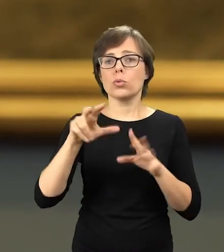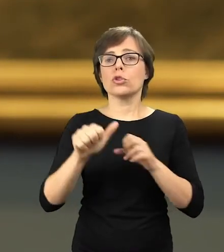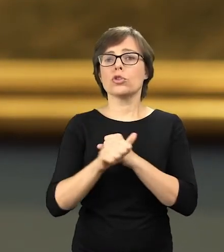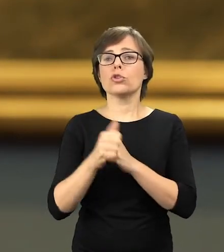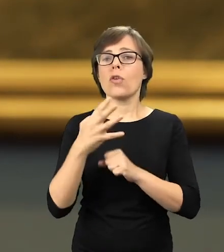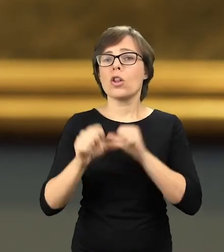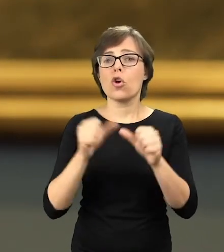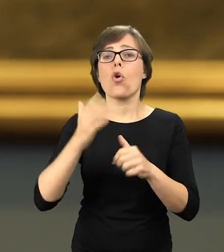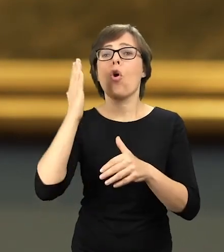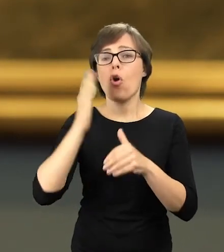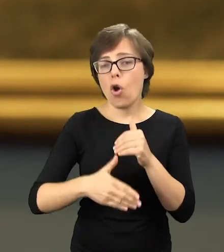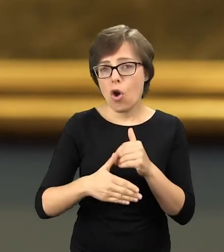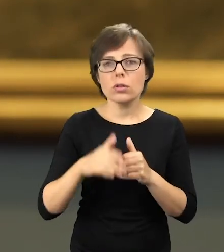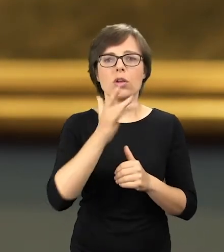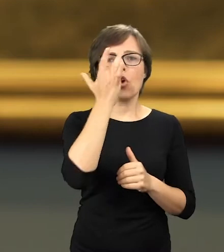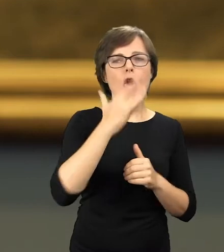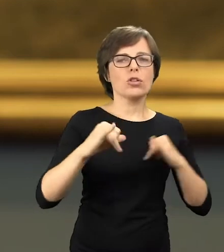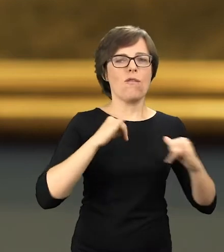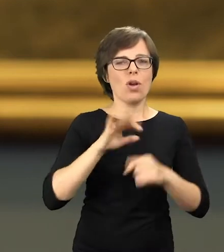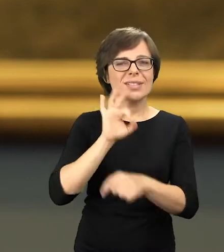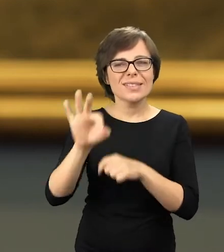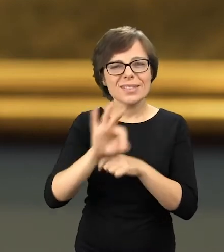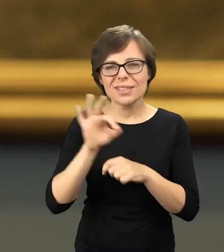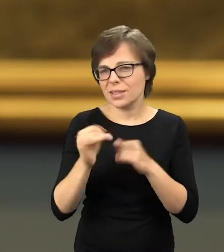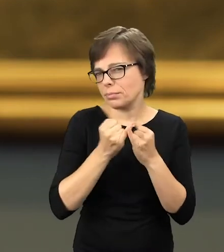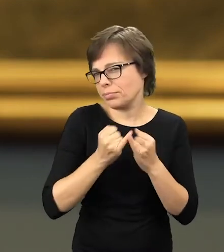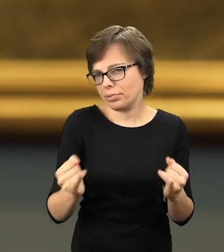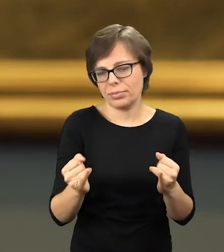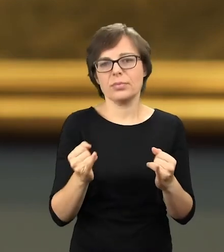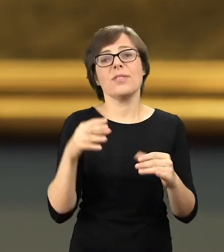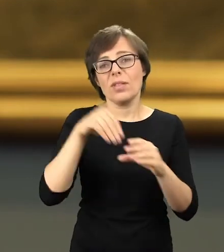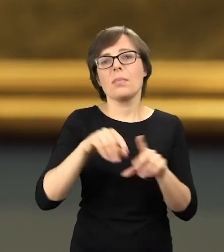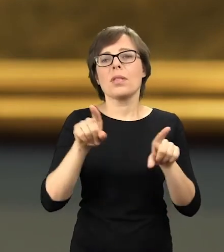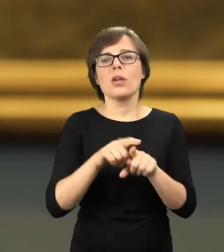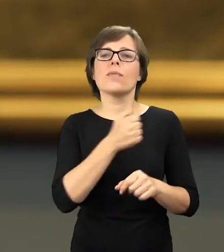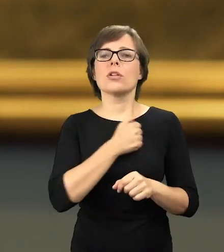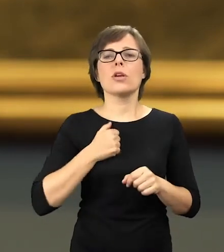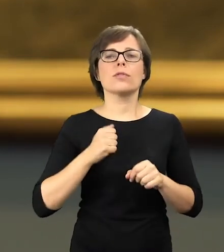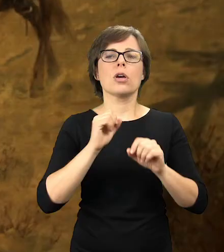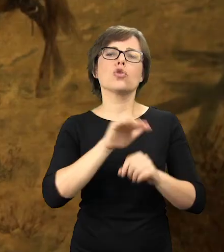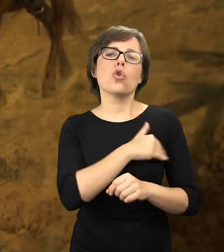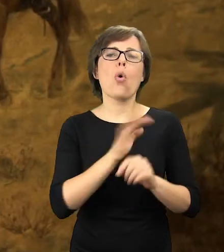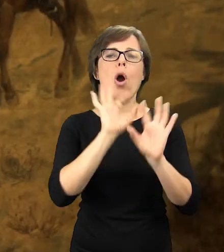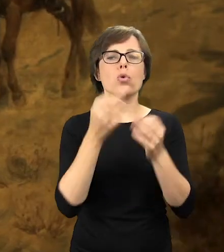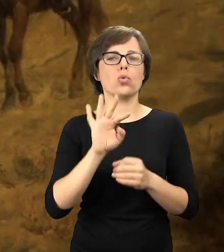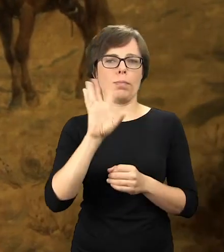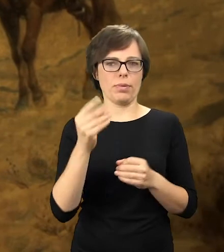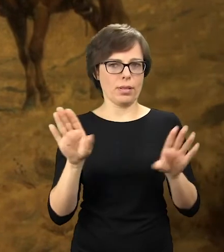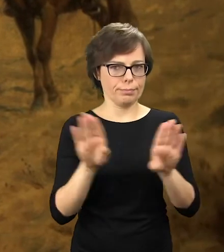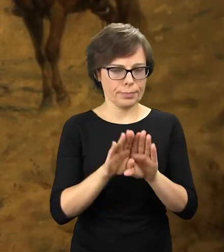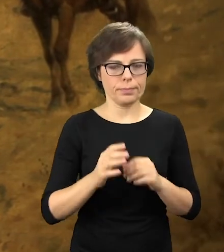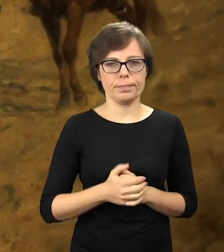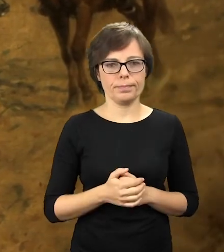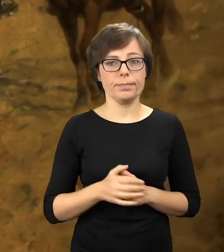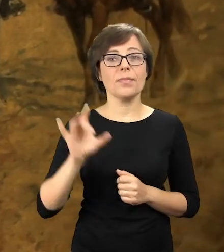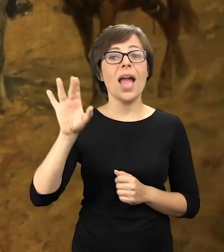wywołało fale represji, do nich należało także zamknięcie Warszawskiej Szkoły Sztuk Pięknych. Maksymilian Gierymski